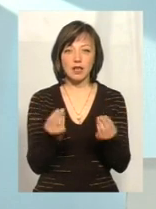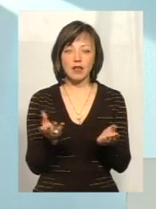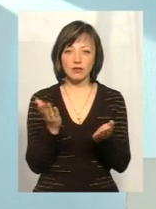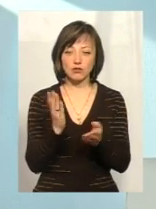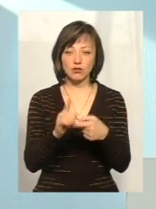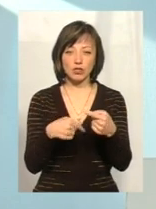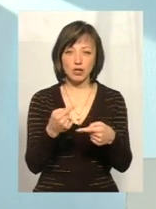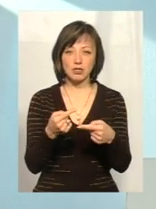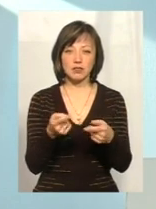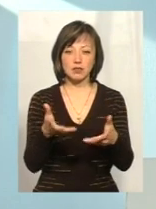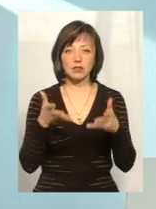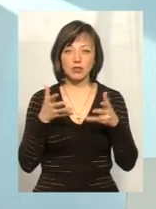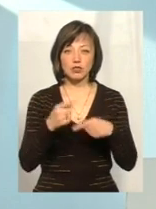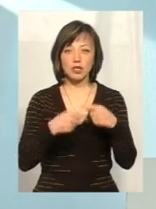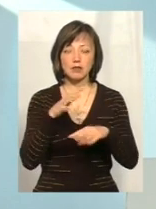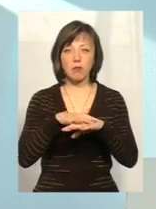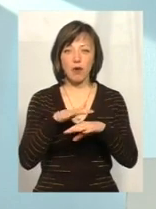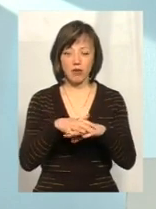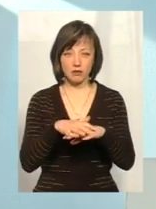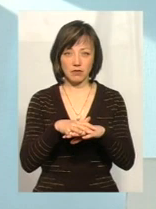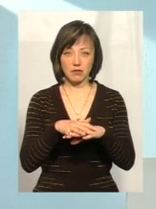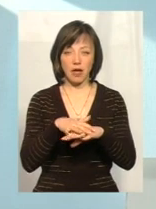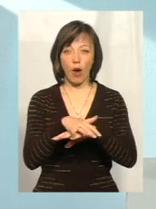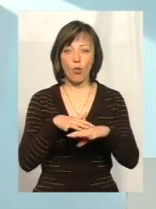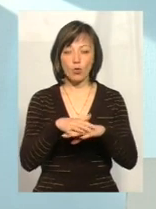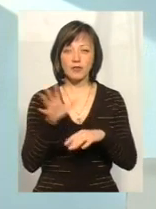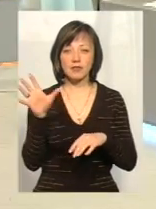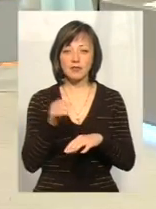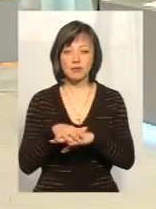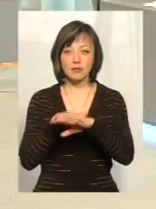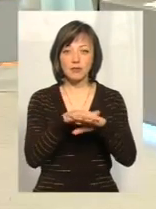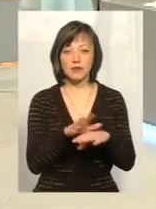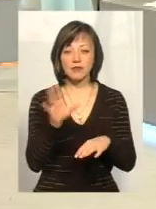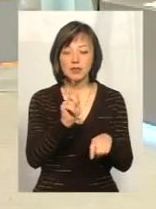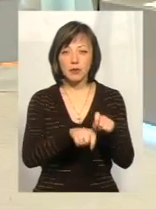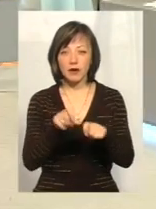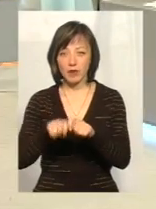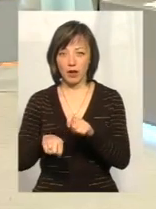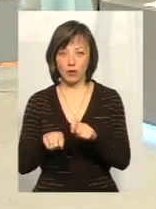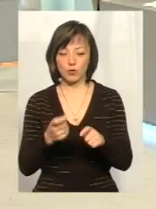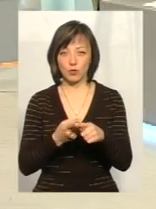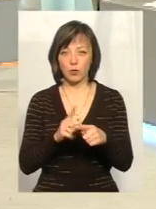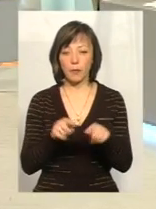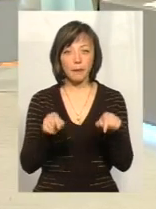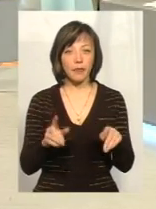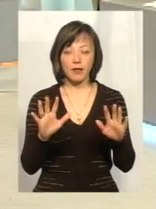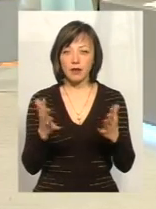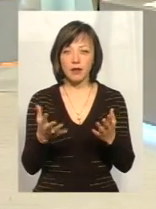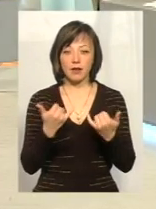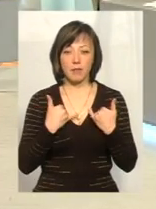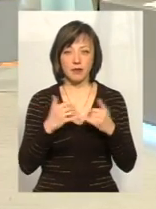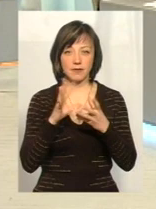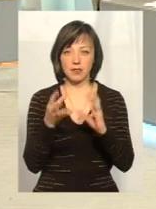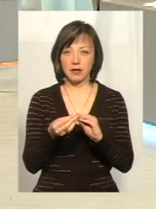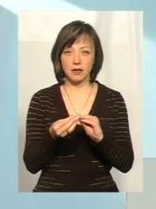чітко через банківські рахунки. І всі транзакції, вони всі відслідковуються. Тому в даному випадку для мене